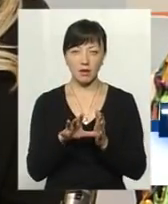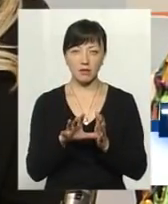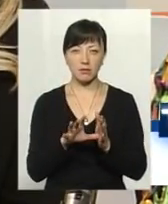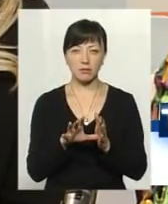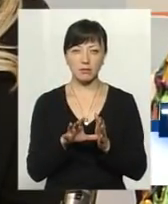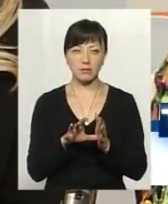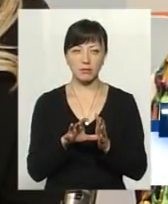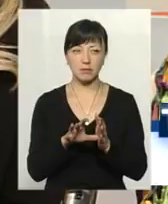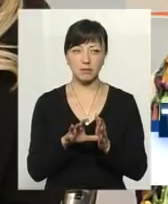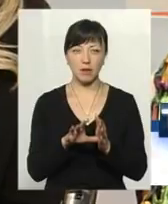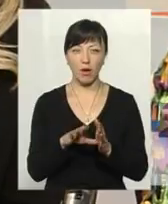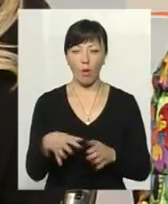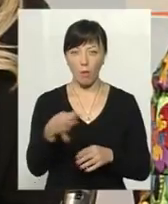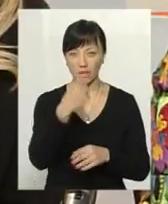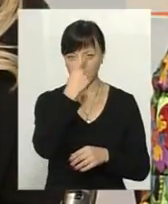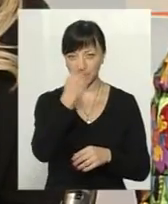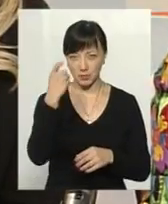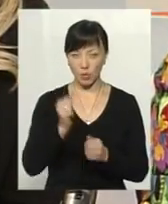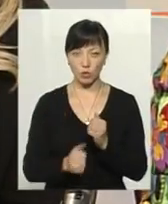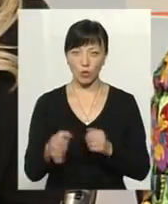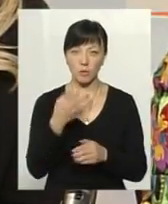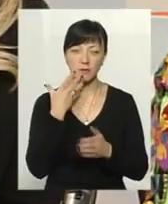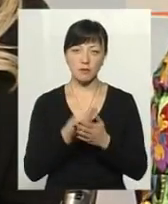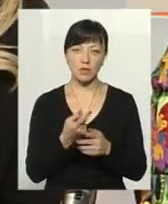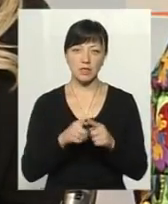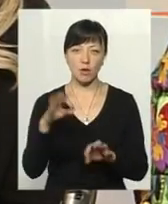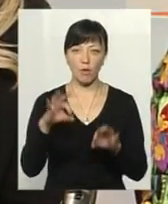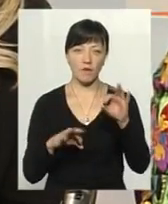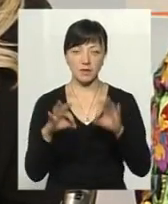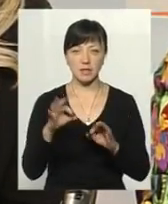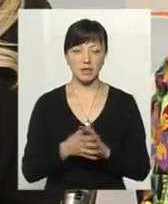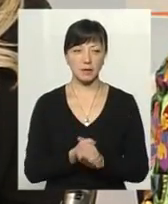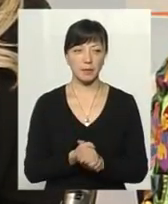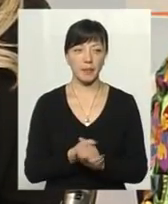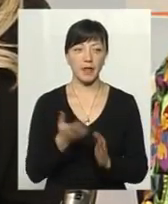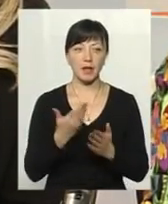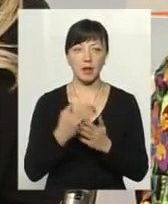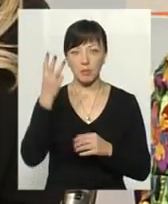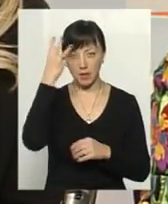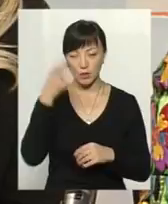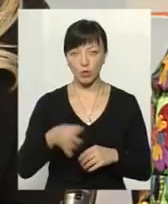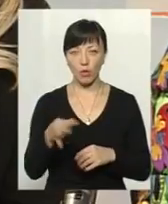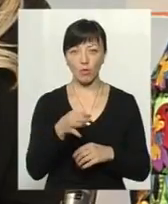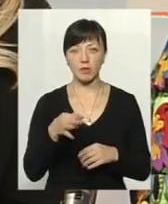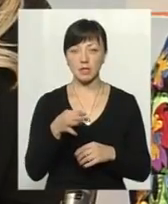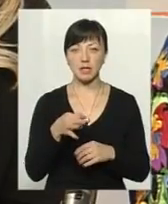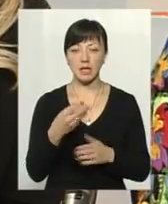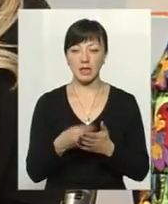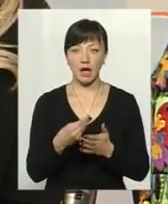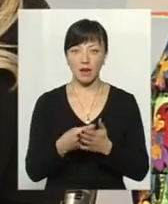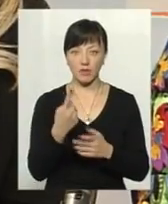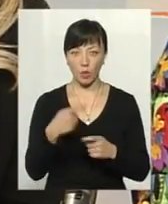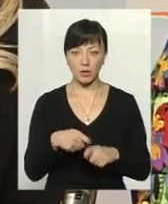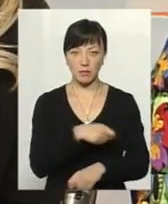до областей. Тобто кожна область має свої ці коефіцієнти коригуючі. Якщо взяти Хмельницьку область, то тариф на